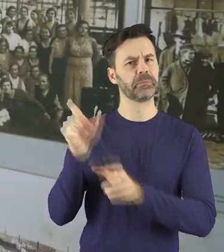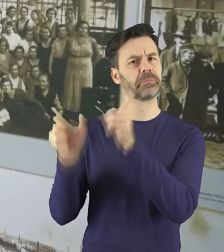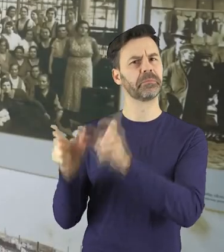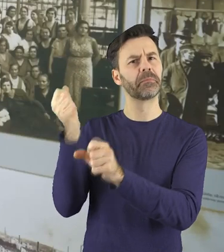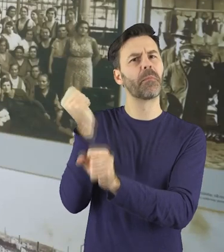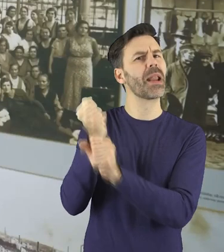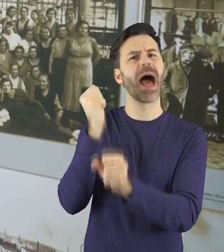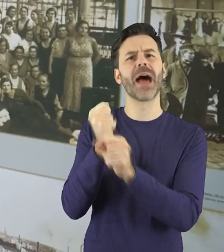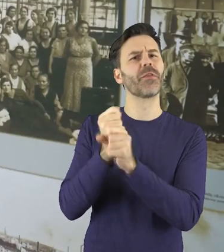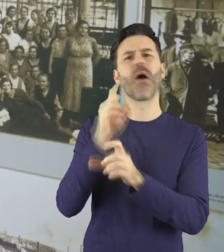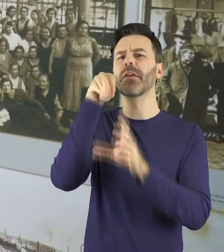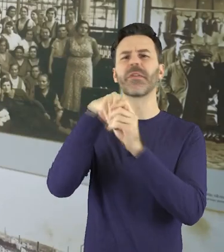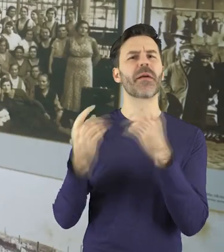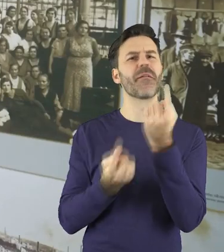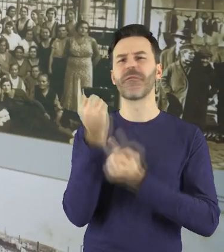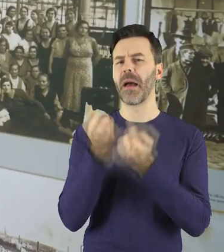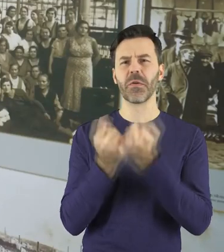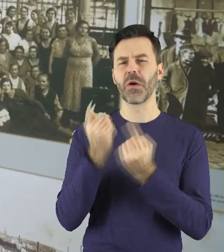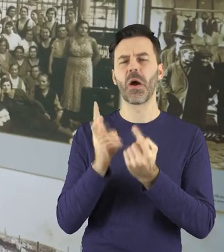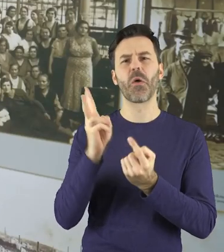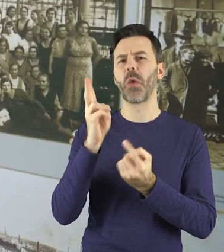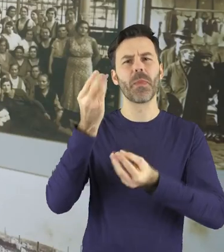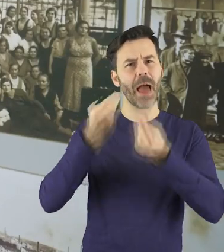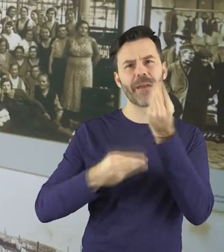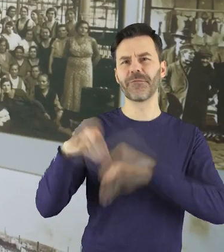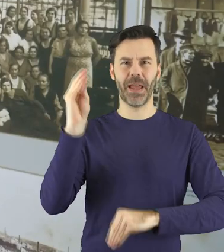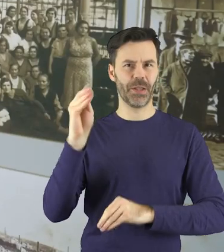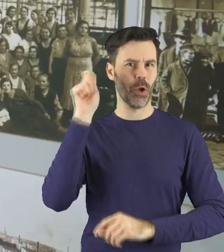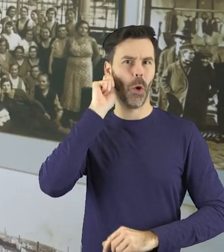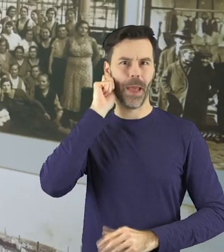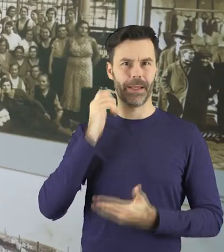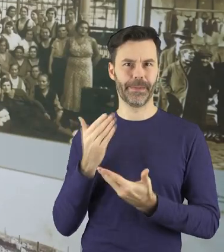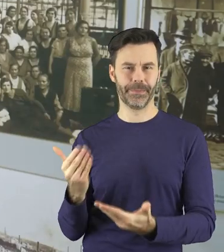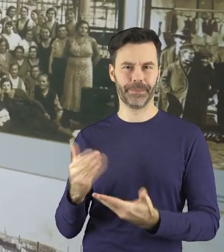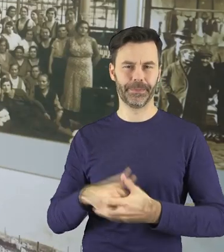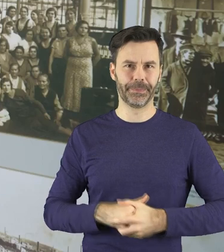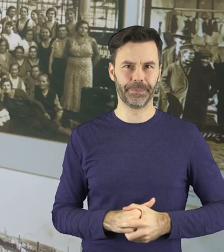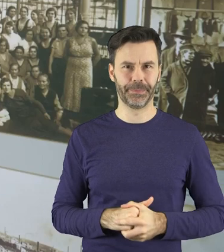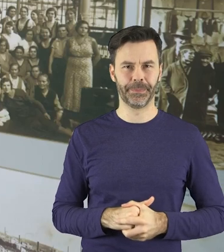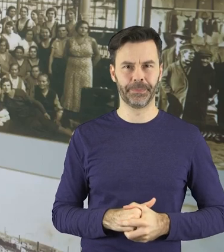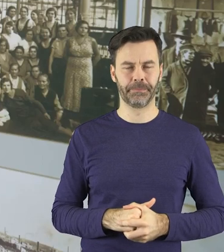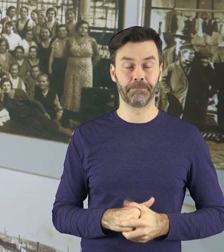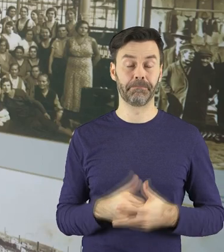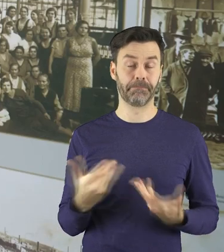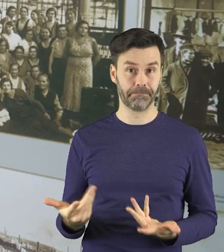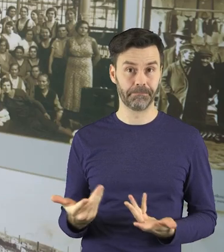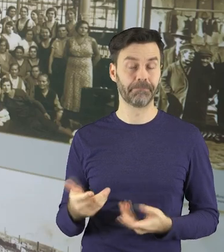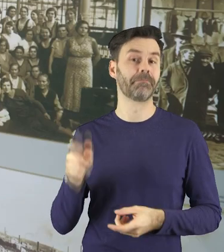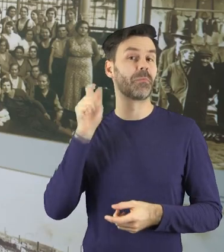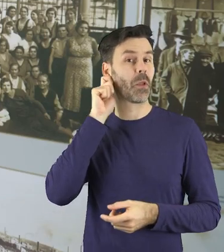Wśród robotników zatrudnianych w łódzkich zakładach włókienniczych największy odsetek stanowiły kobiety.